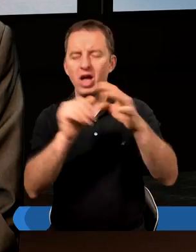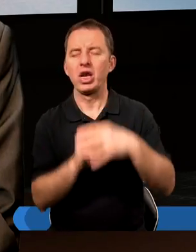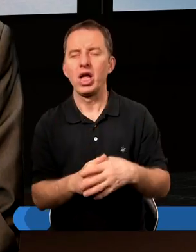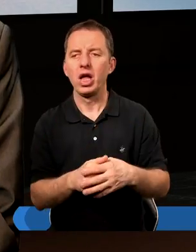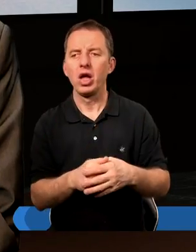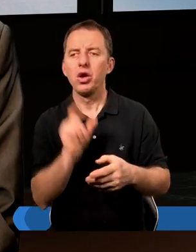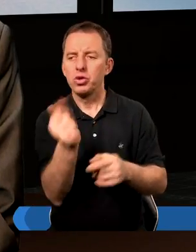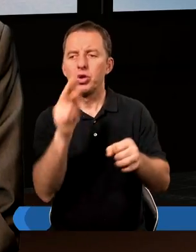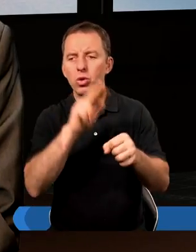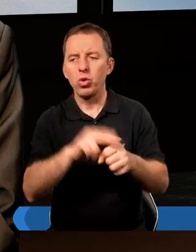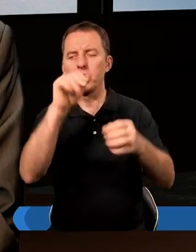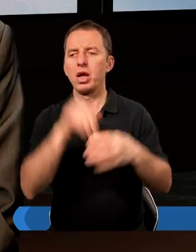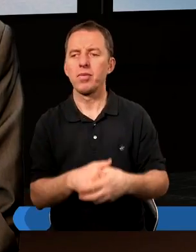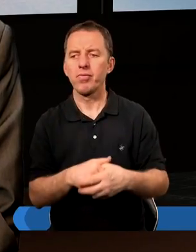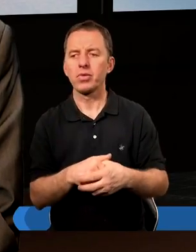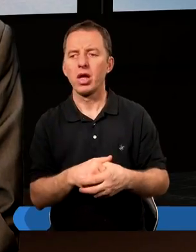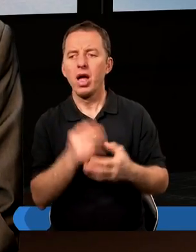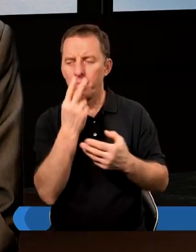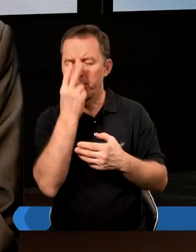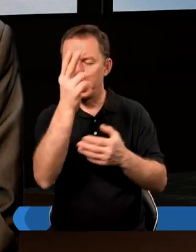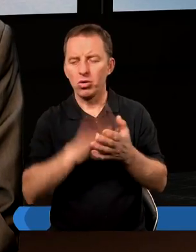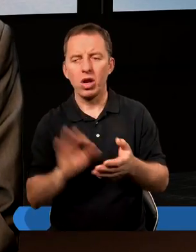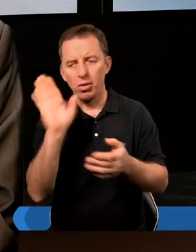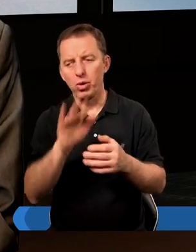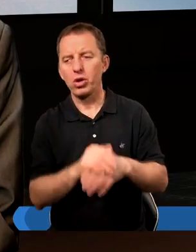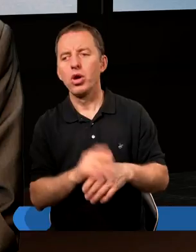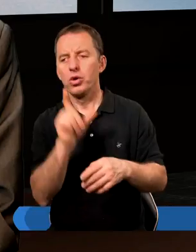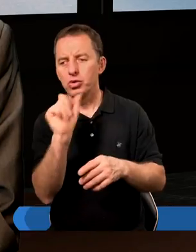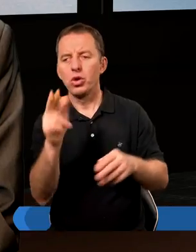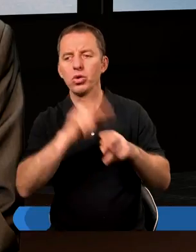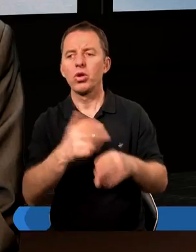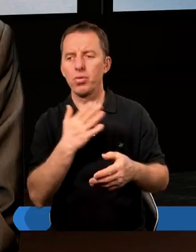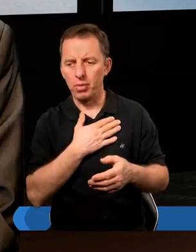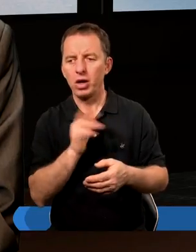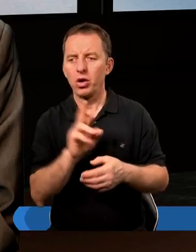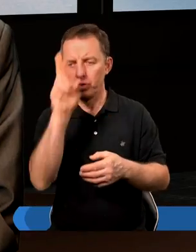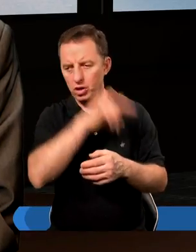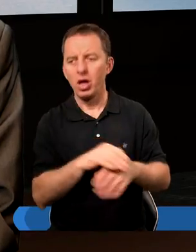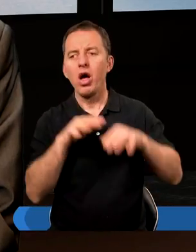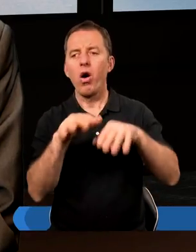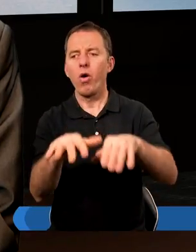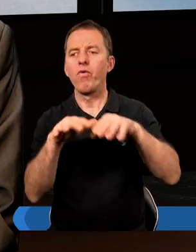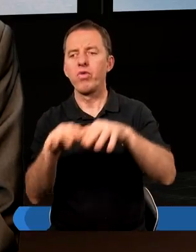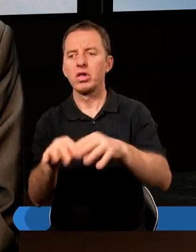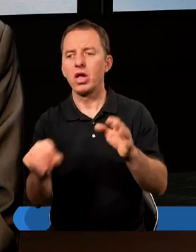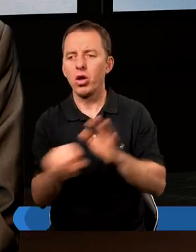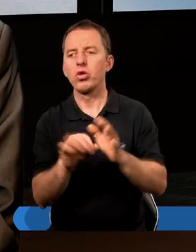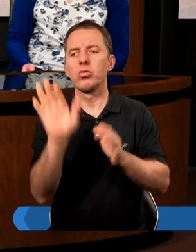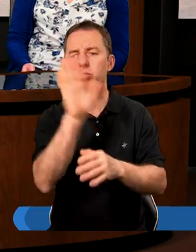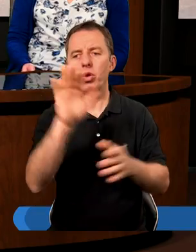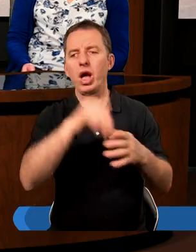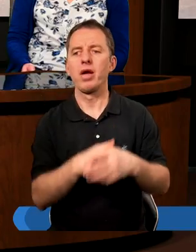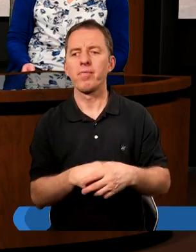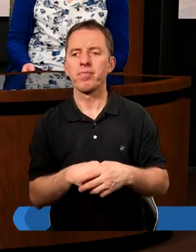że ci, którzy tak patrzą na Pana Boga i na to, przyczynią, ci mają rzeczywiście obfitość od Niego.